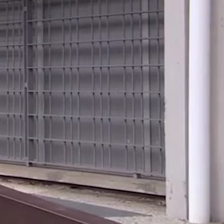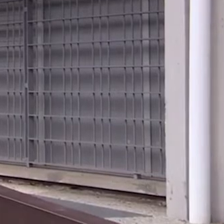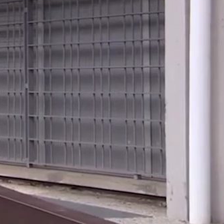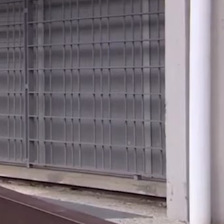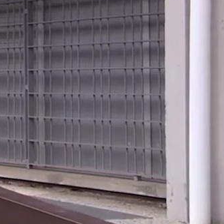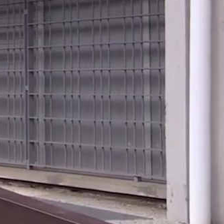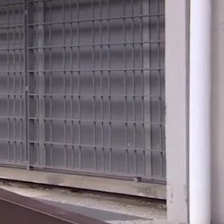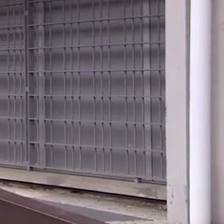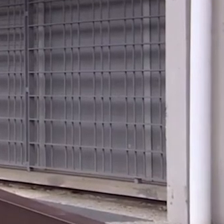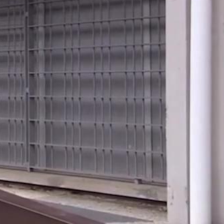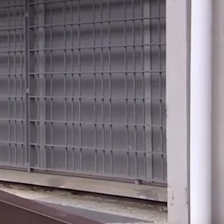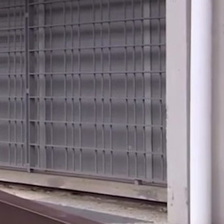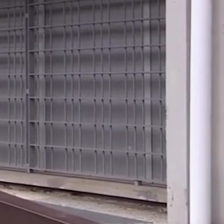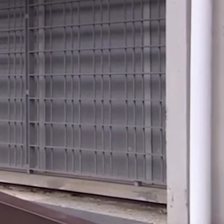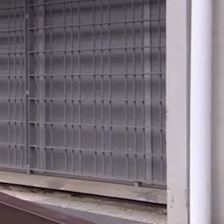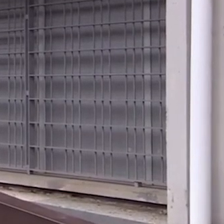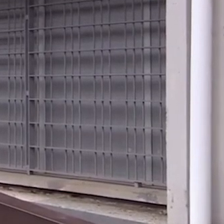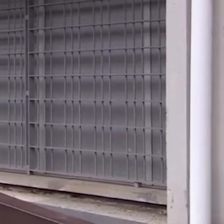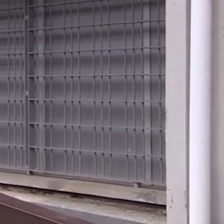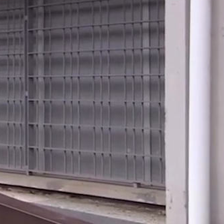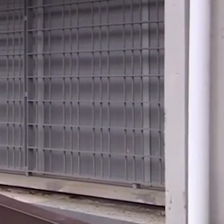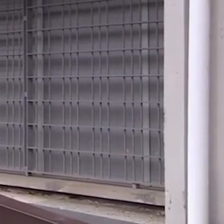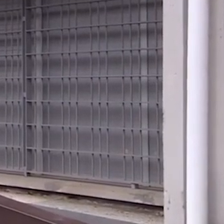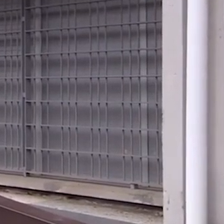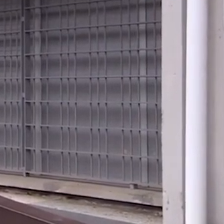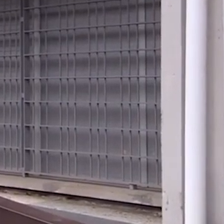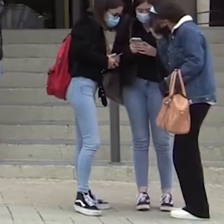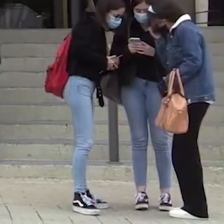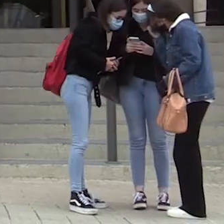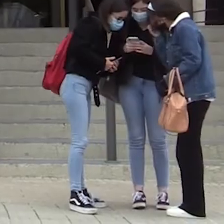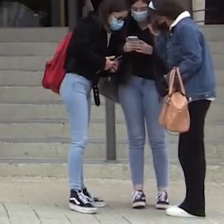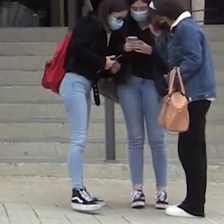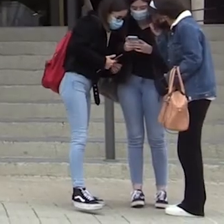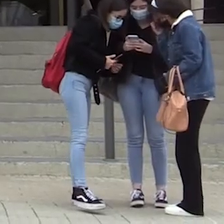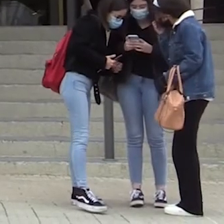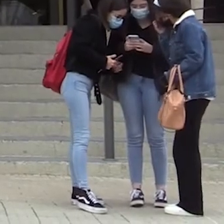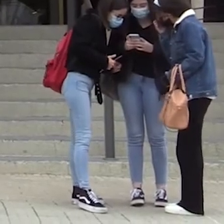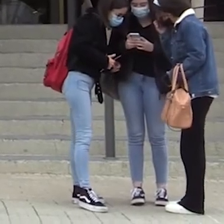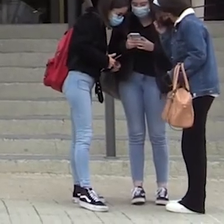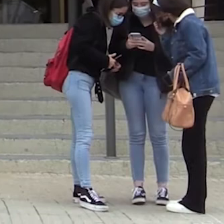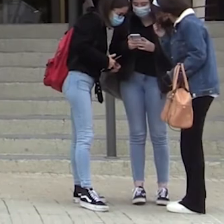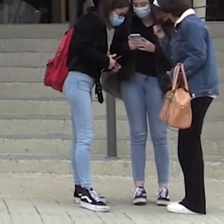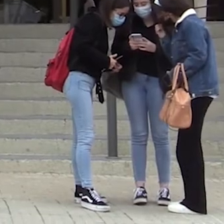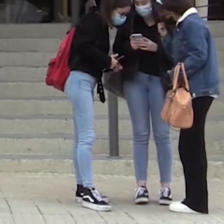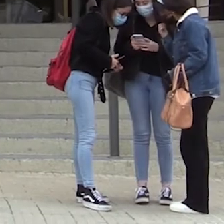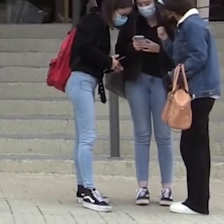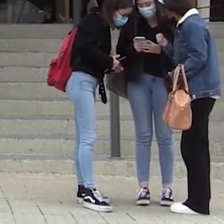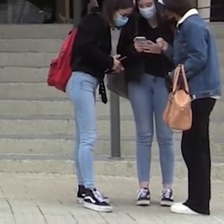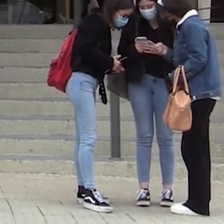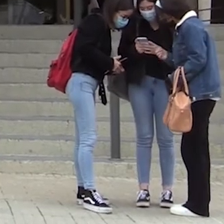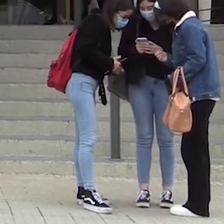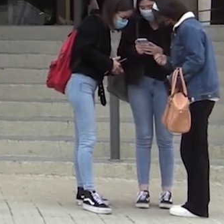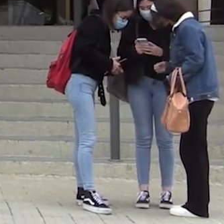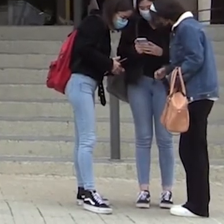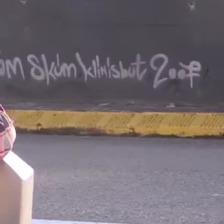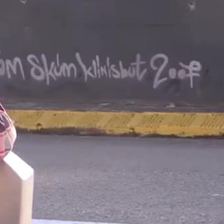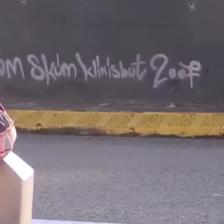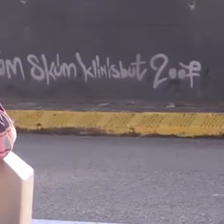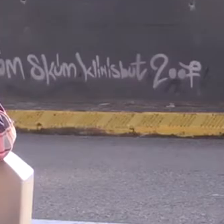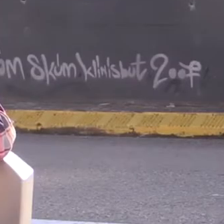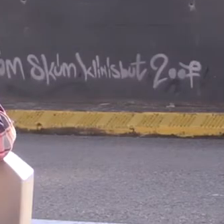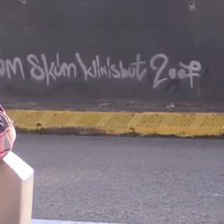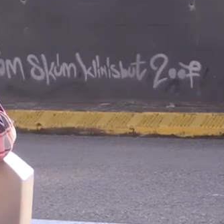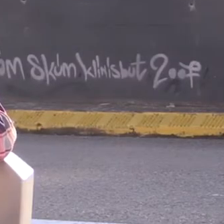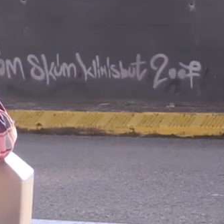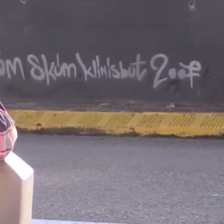Crec que hi ha, ja quan es elige una carrera així, hi ha una serie d